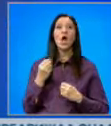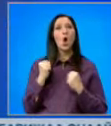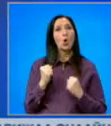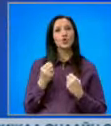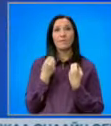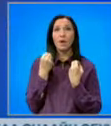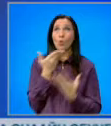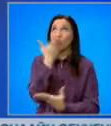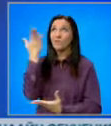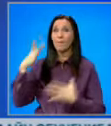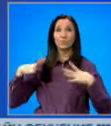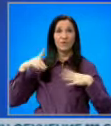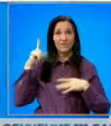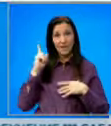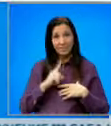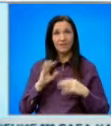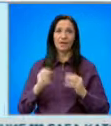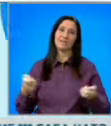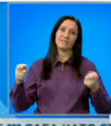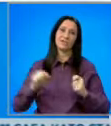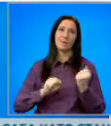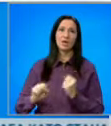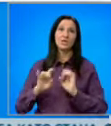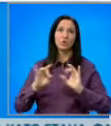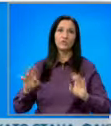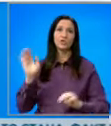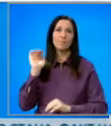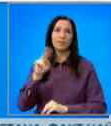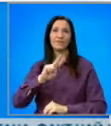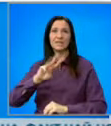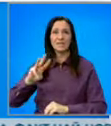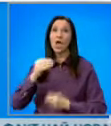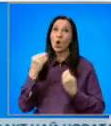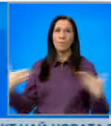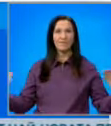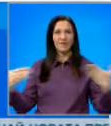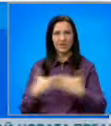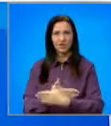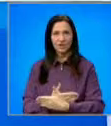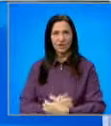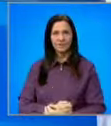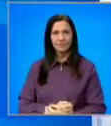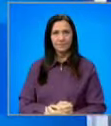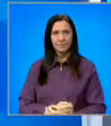време в почивните дни и така завършваме. Късните новини са в 23 хубава вечер от нас. До виждане!